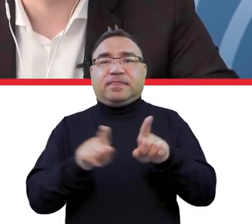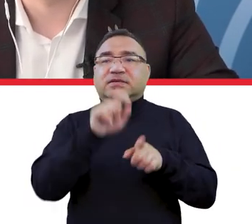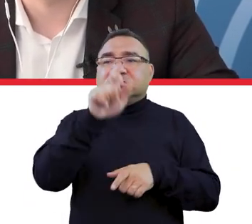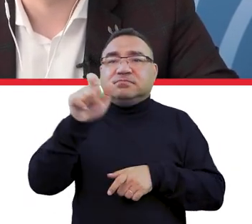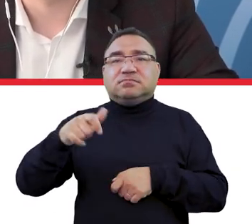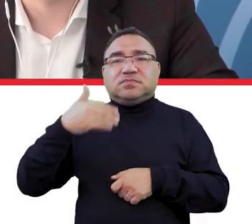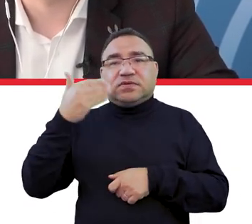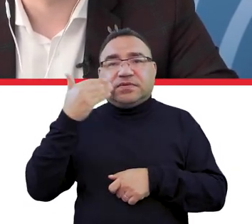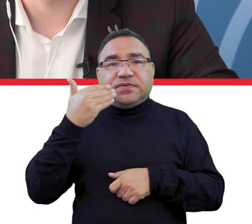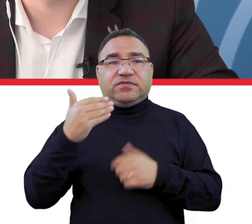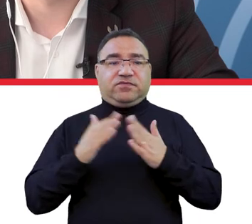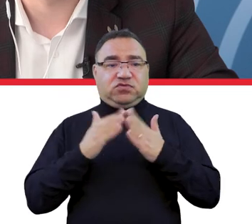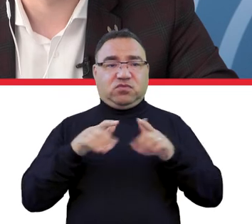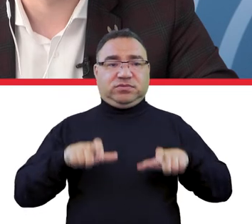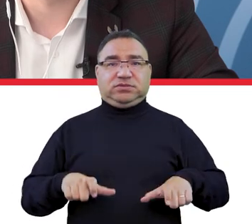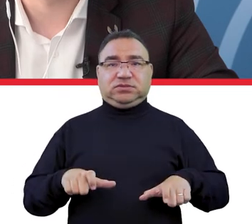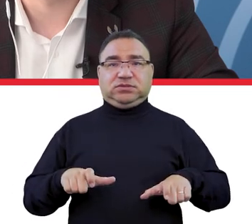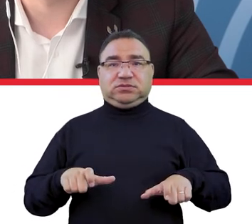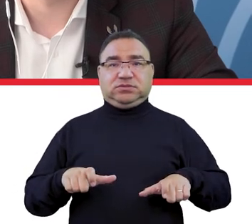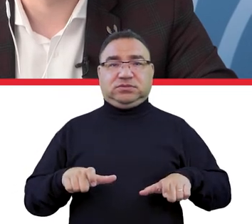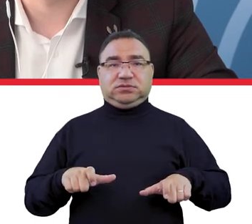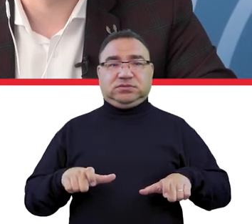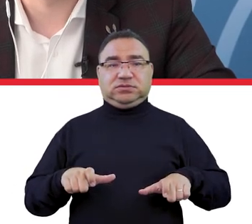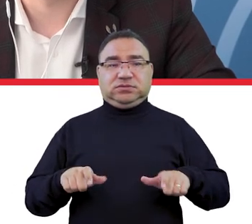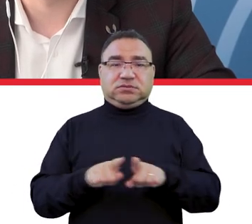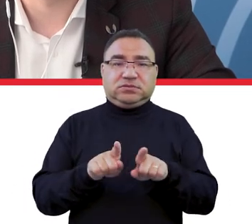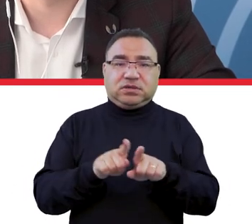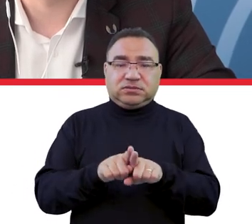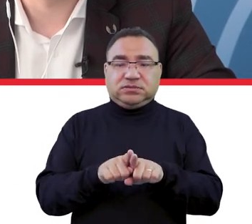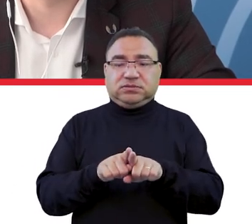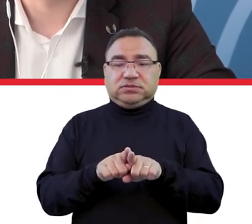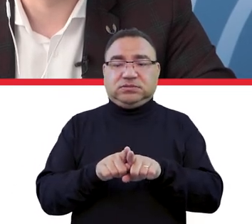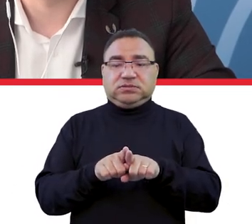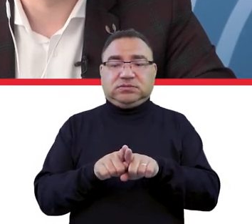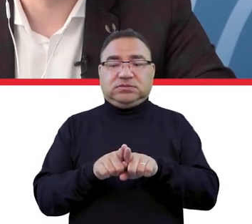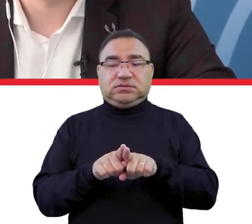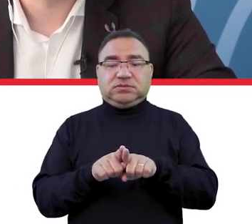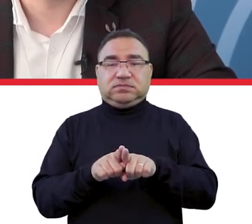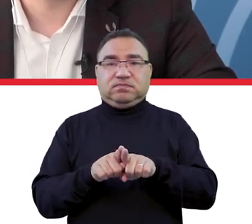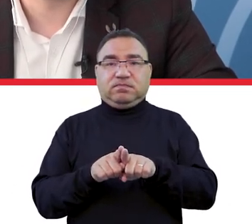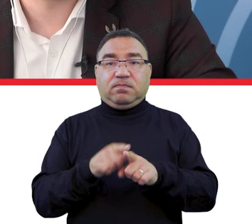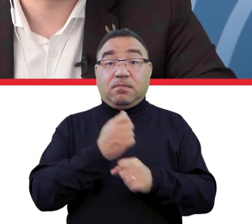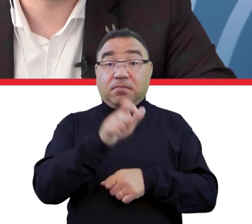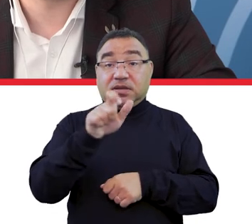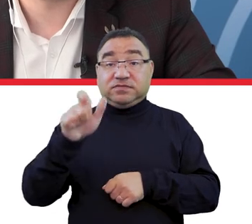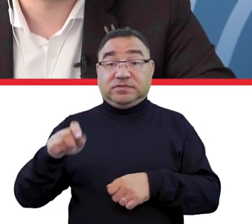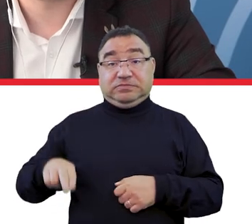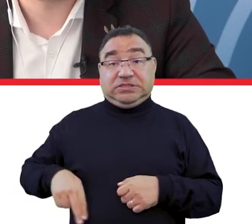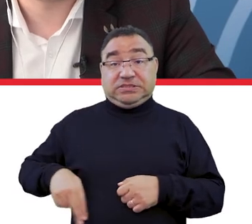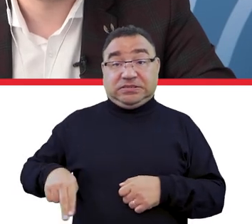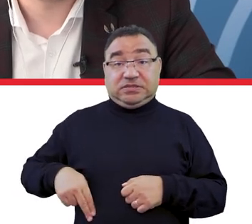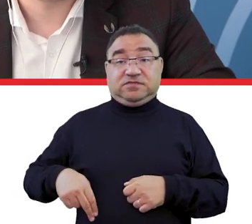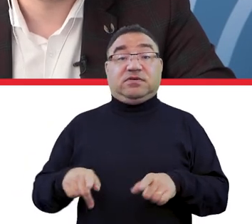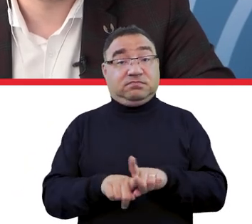zdalnie pracujący i też nawet pracownicy ministerstwa. my